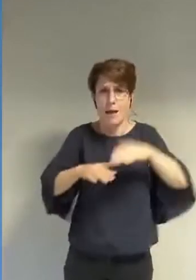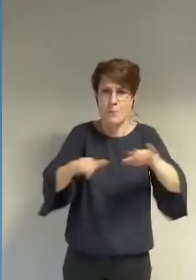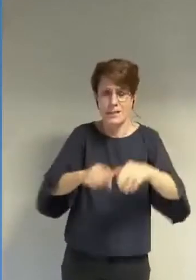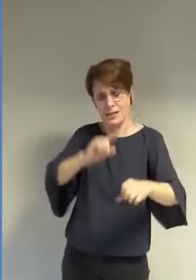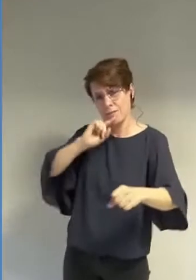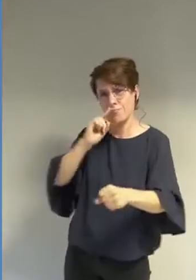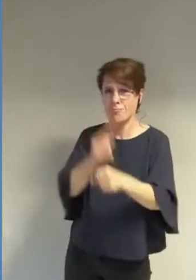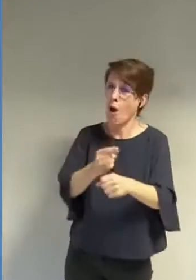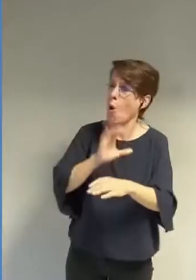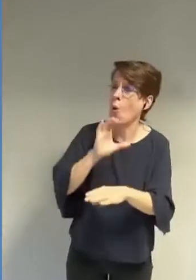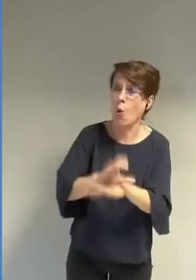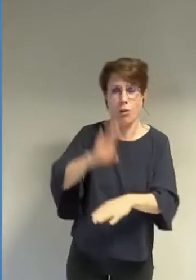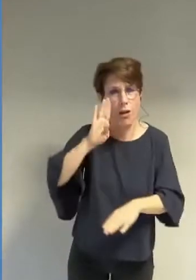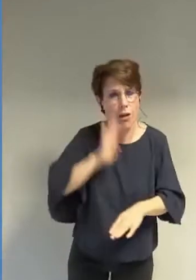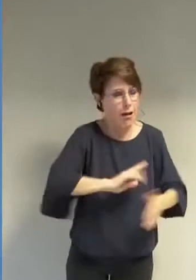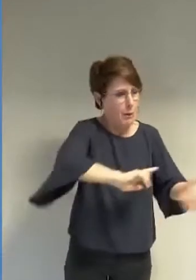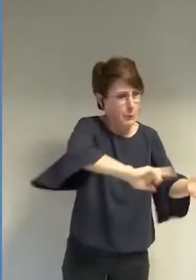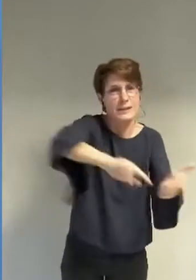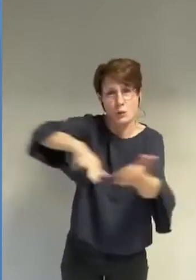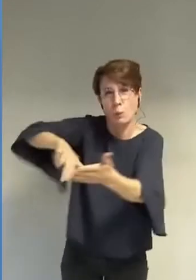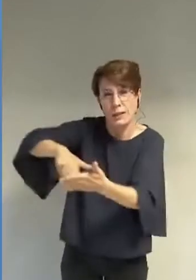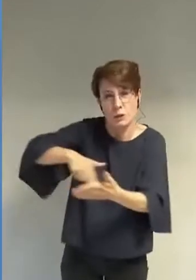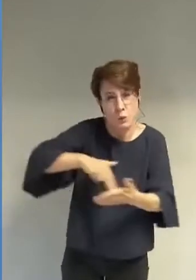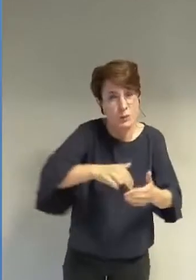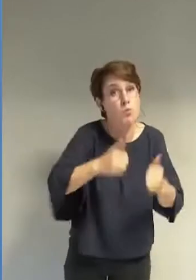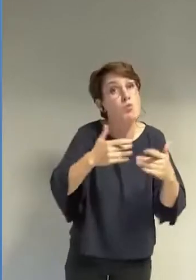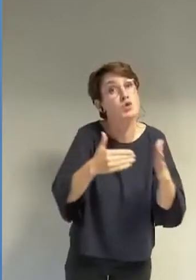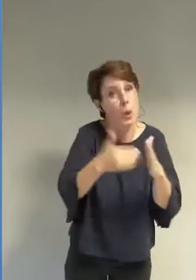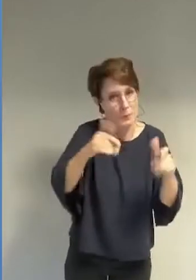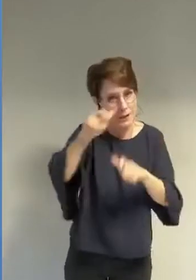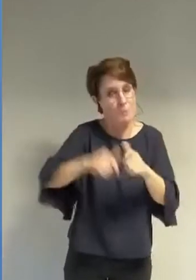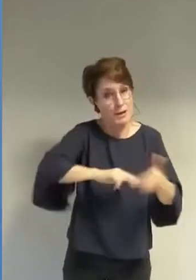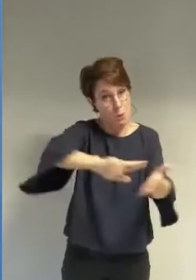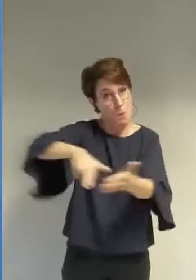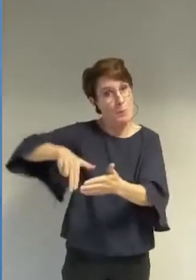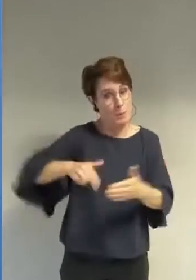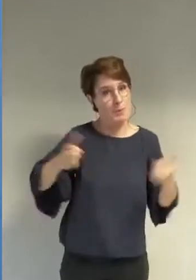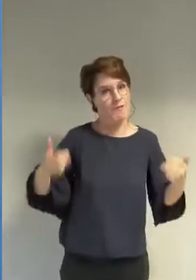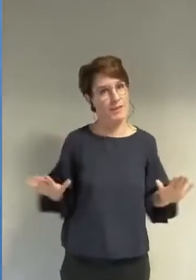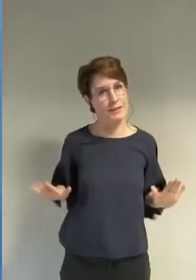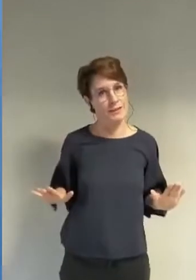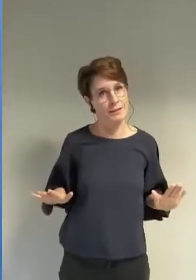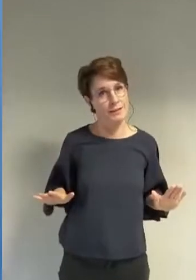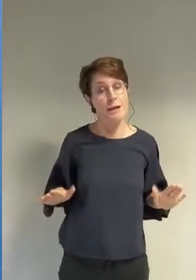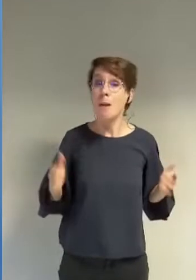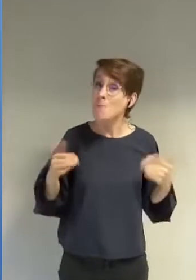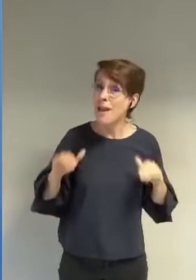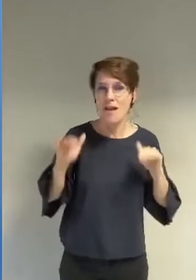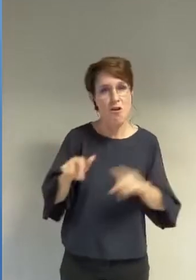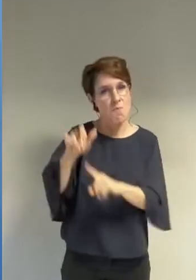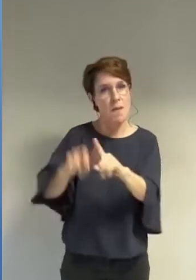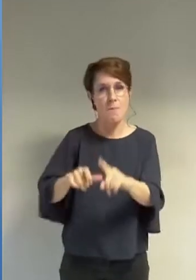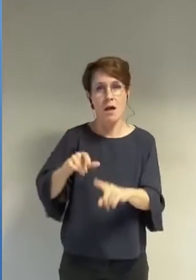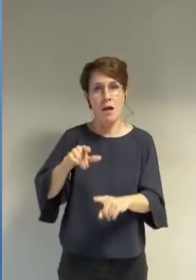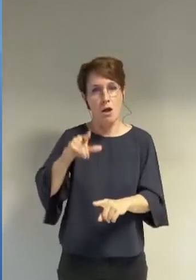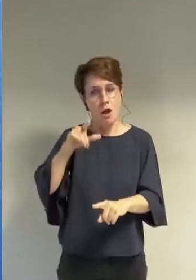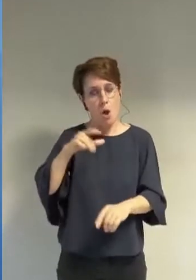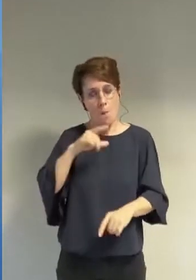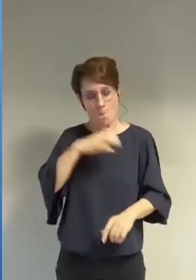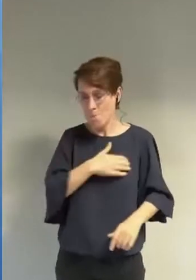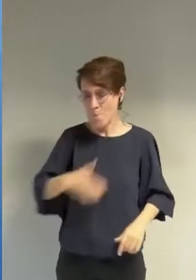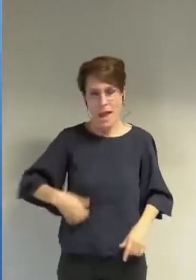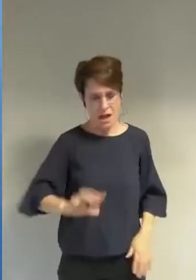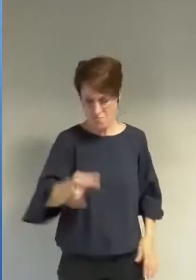pétitions signées par des milliers de personnes pour autant le maire s'obstile n'ouvre pas le dialogue